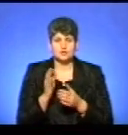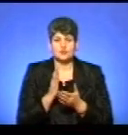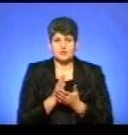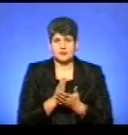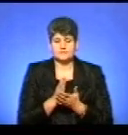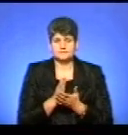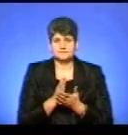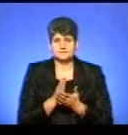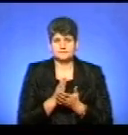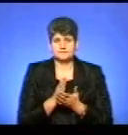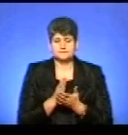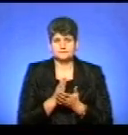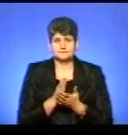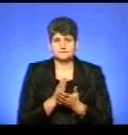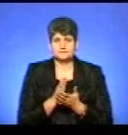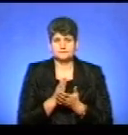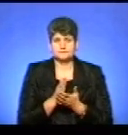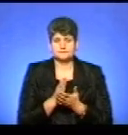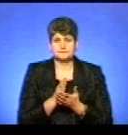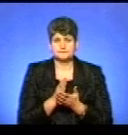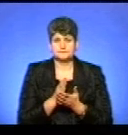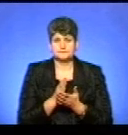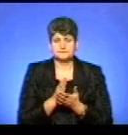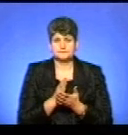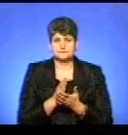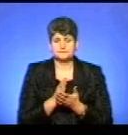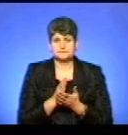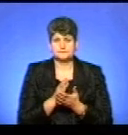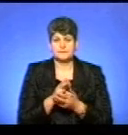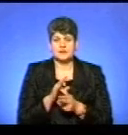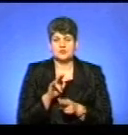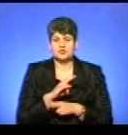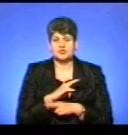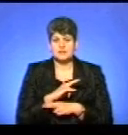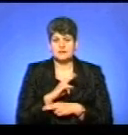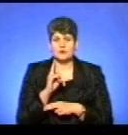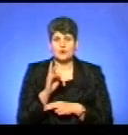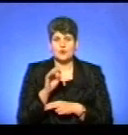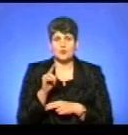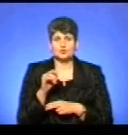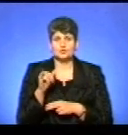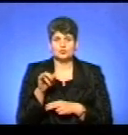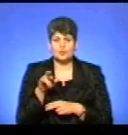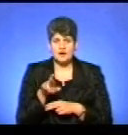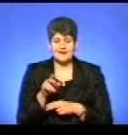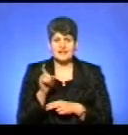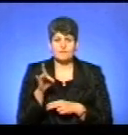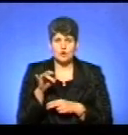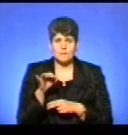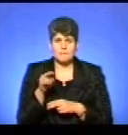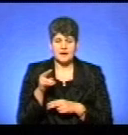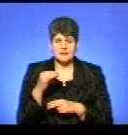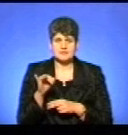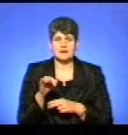жертвами в основному козуля європейська вовка, а